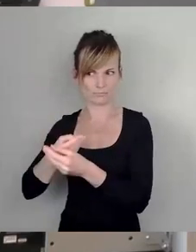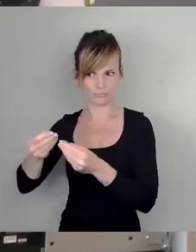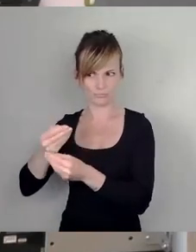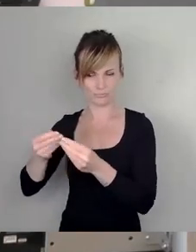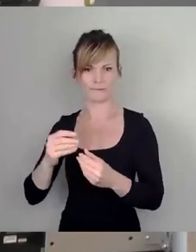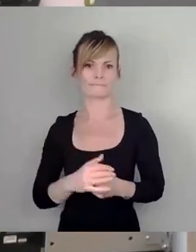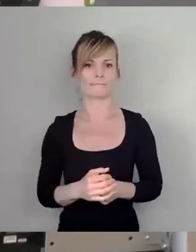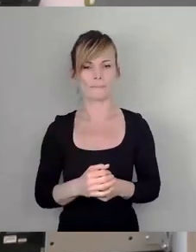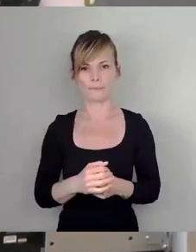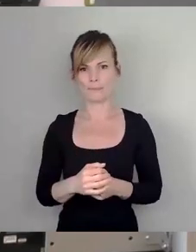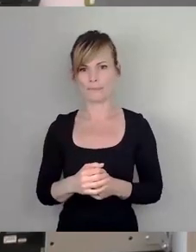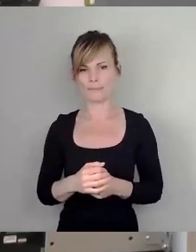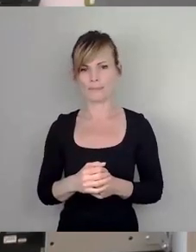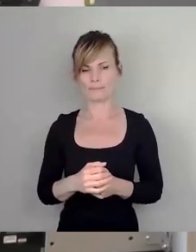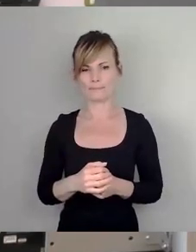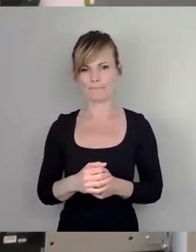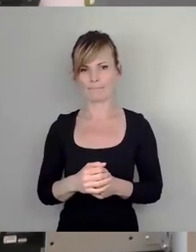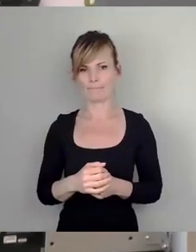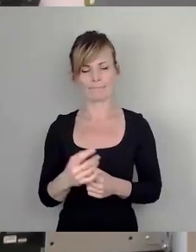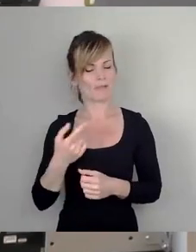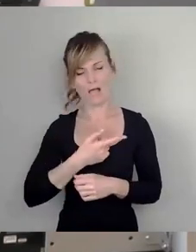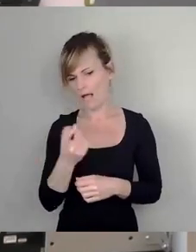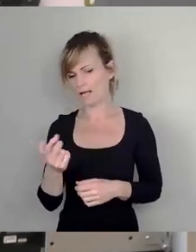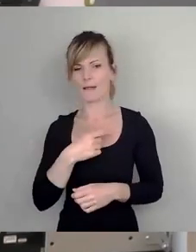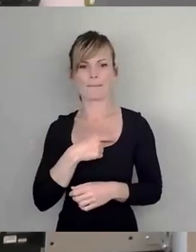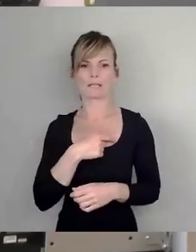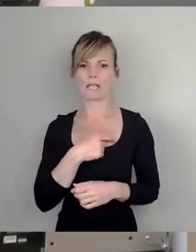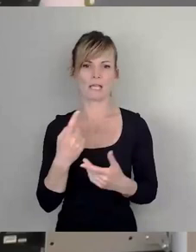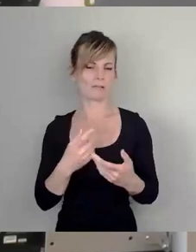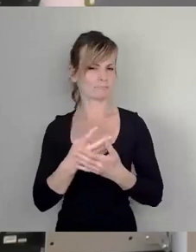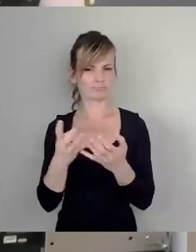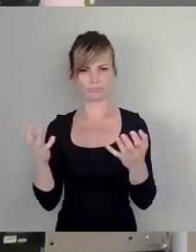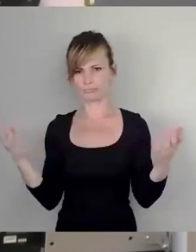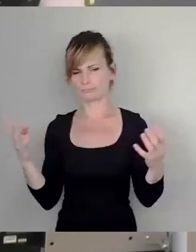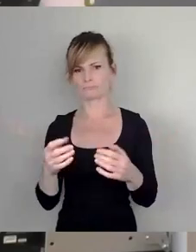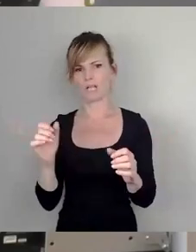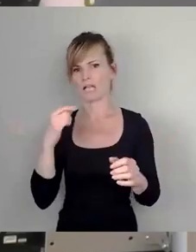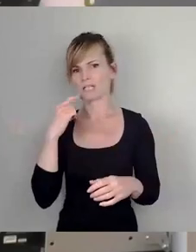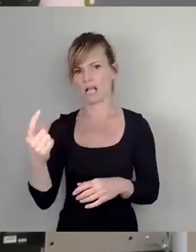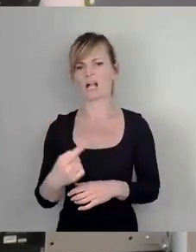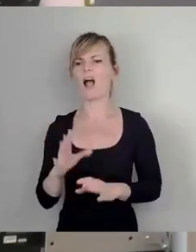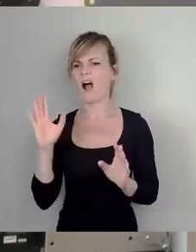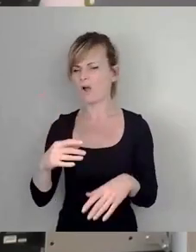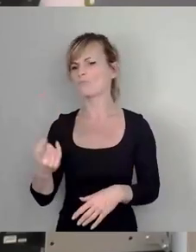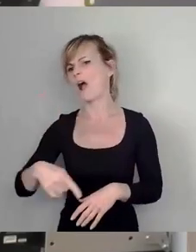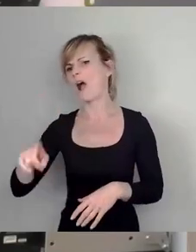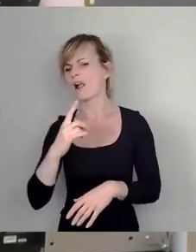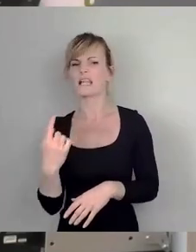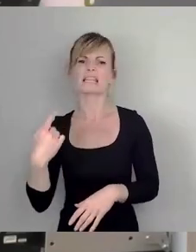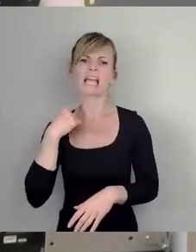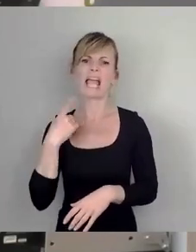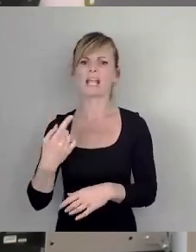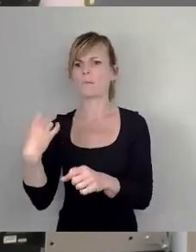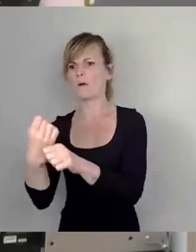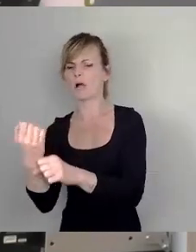Äußerung quer durch alle Parteien hinweg, wie, dann können die überall ihren Dreck machen, dann machen die überall Party,